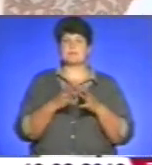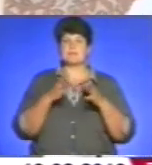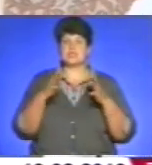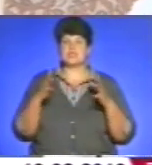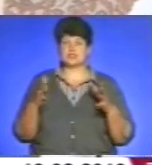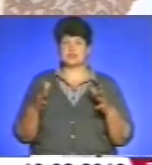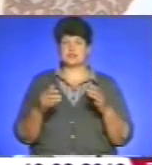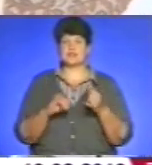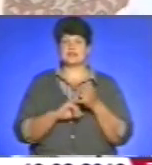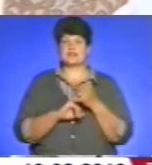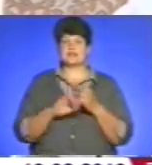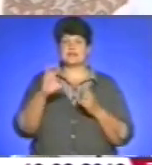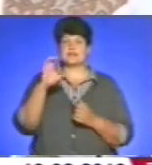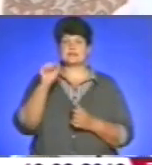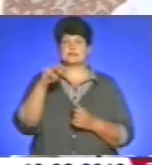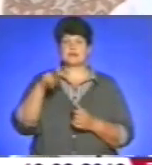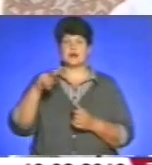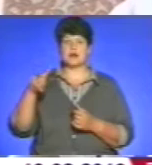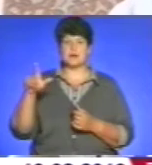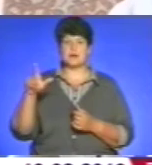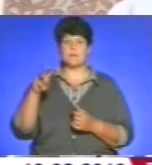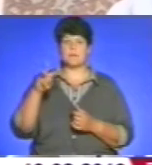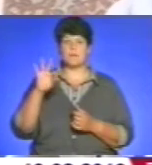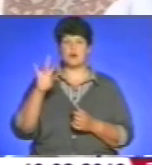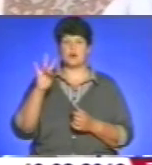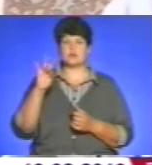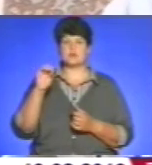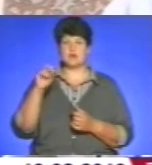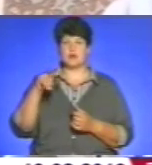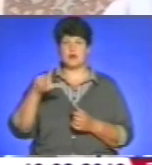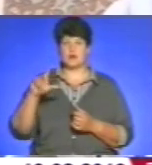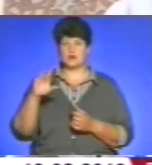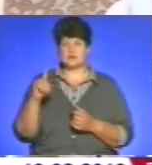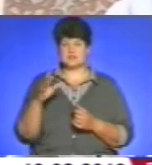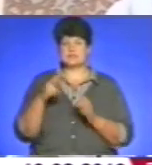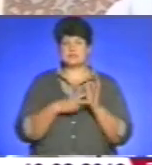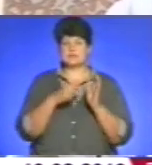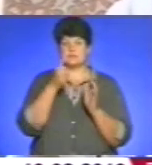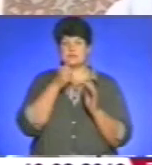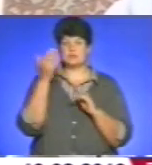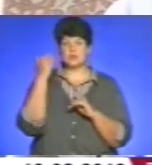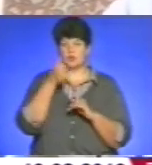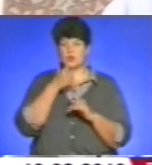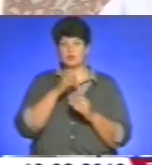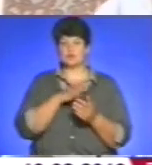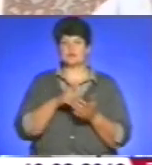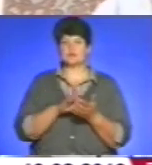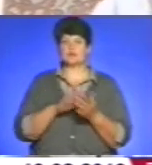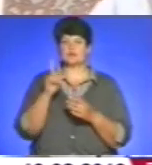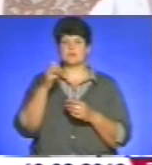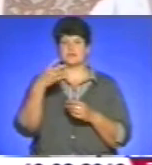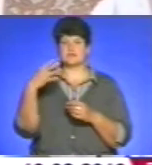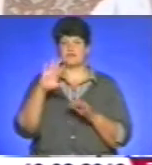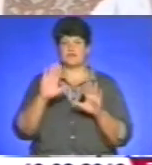інфекції, як сальмонеллоз. Якщо в минулий рік за 7 місяців у нас було зареєстовано 15 випадків,